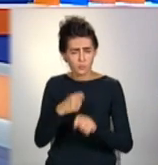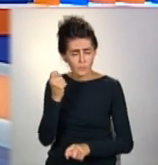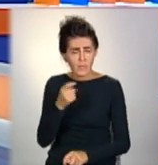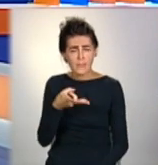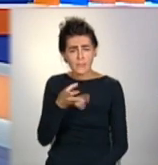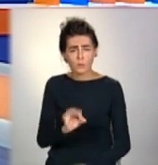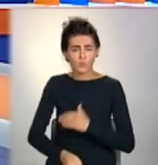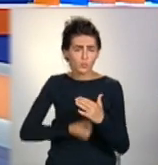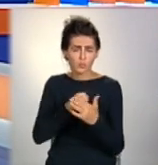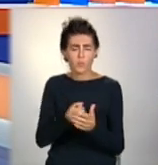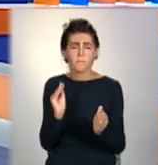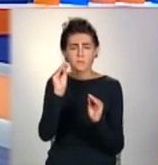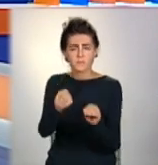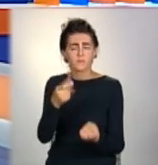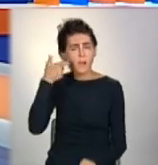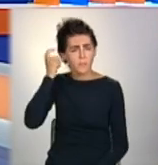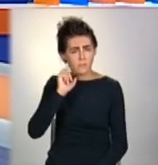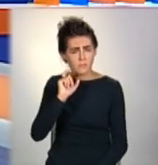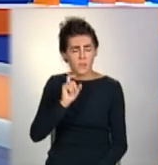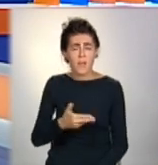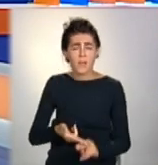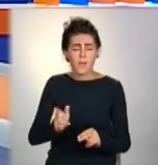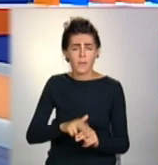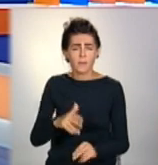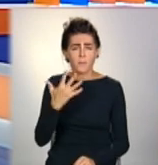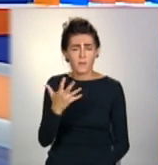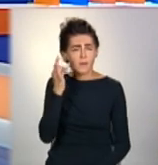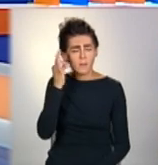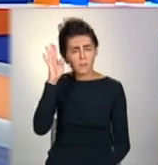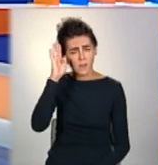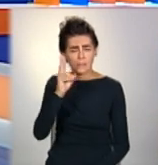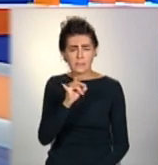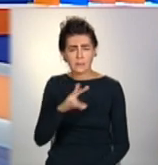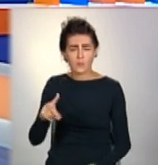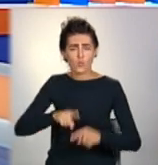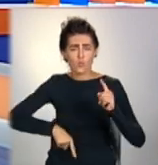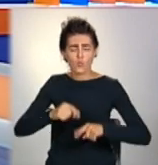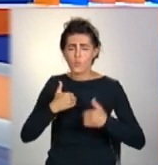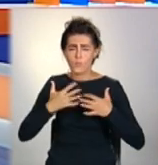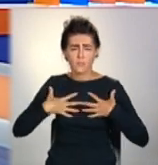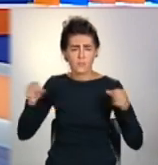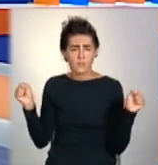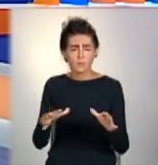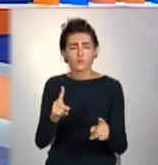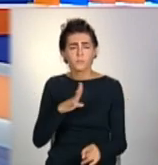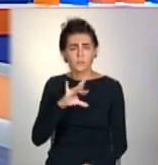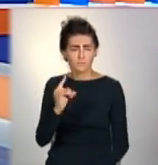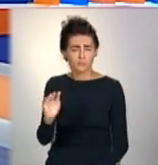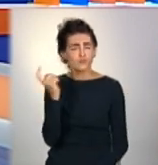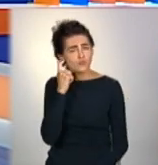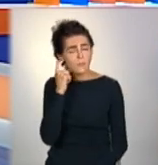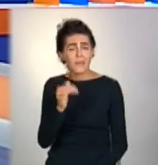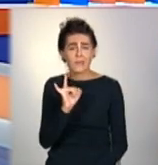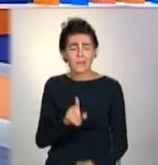до того встановити слуховий апарат. Батьки п'ятирічного Кирила готові на усе, аби їхня дитина могла чути і